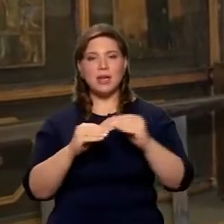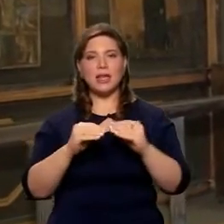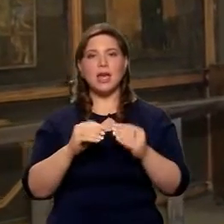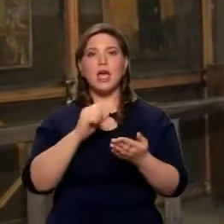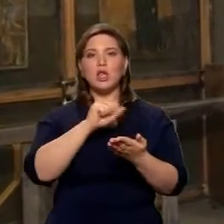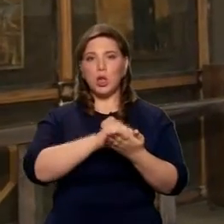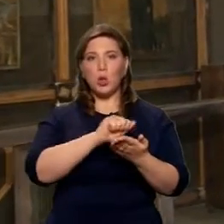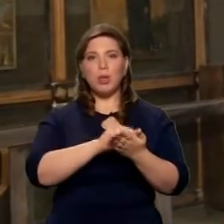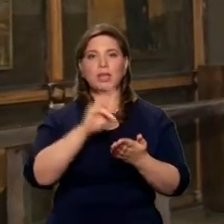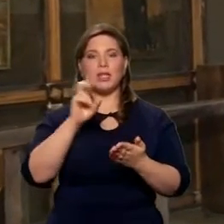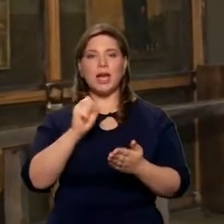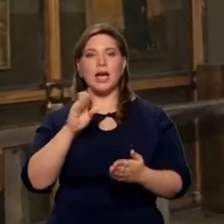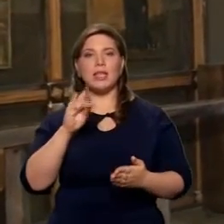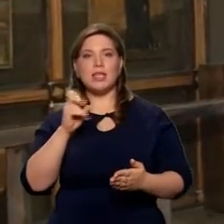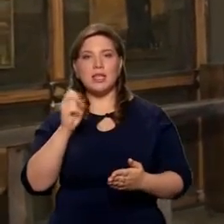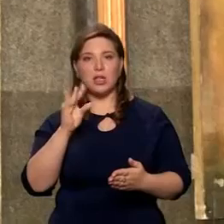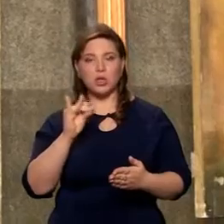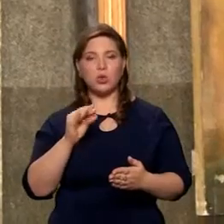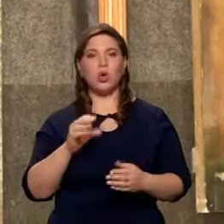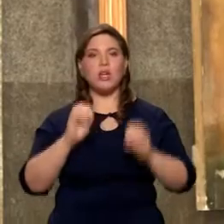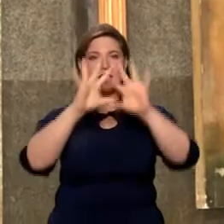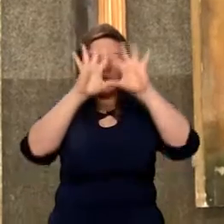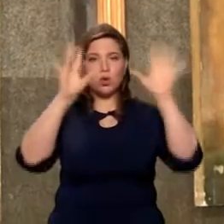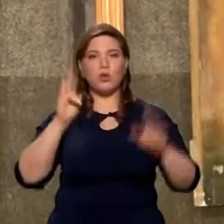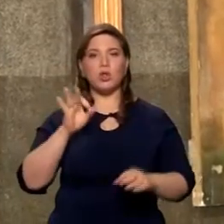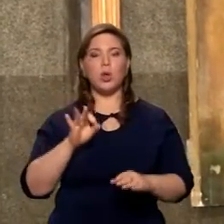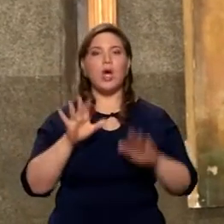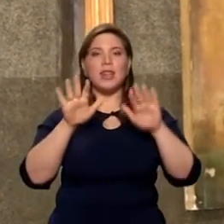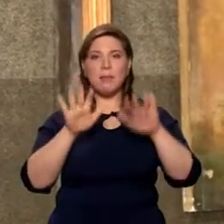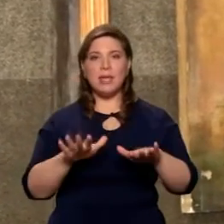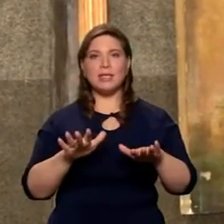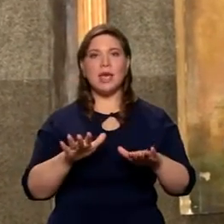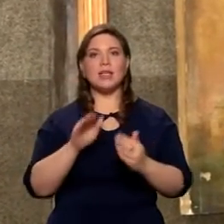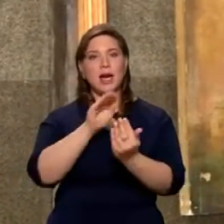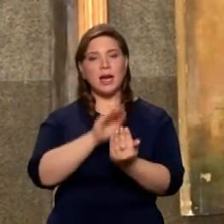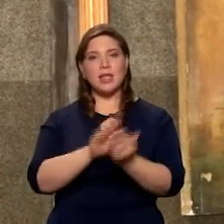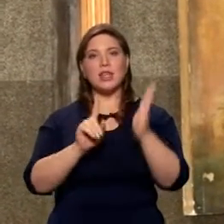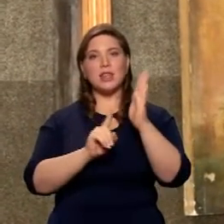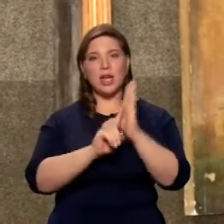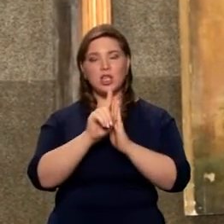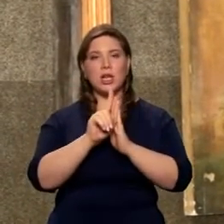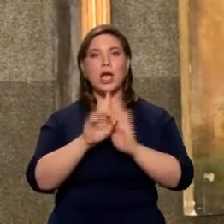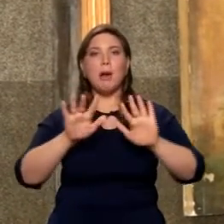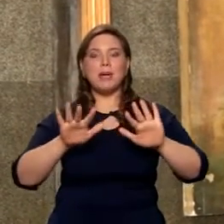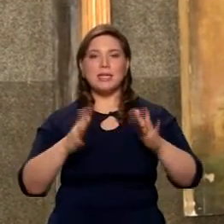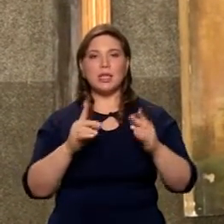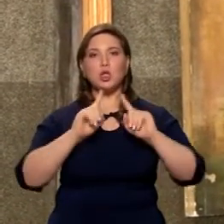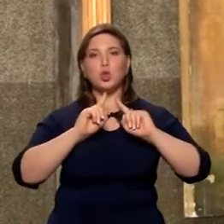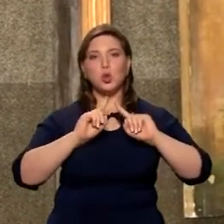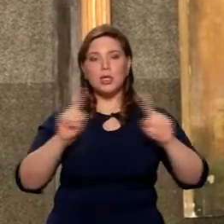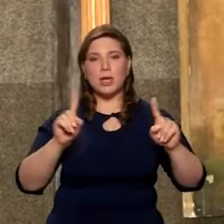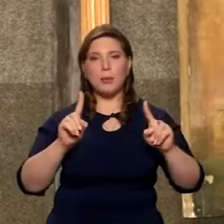канонизацию его, потому что на месте захоронения стали происходить различные чудеса.